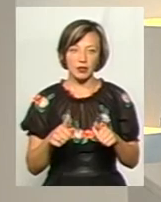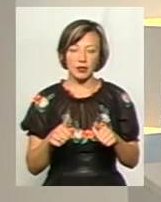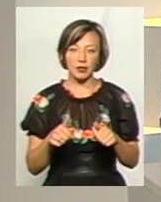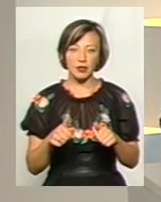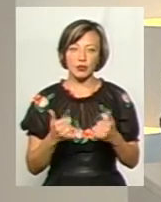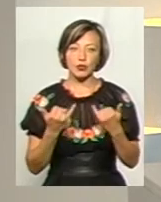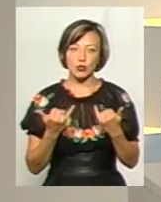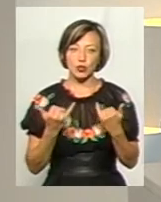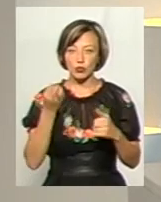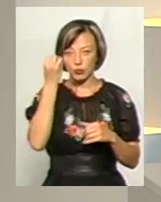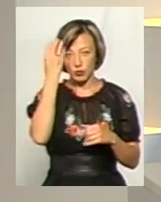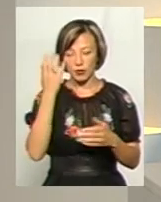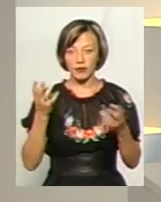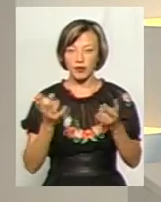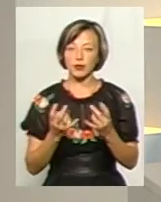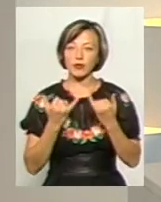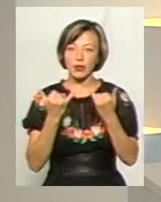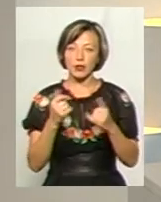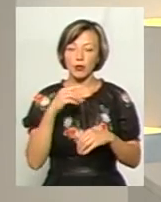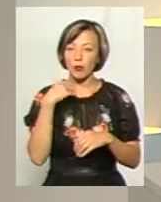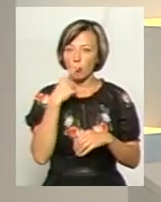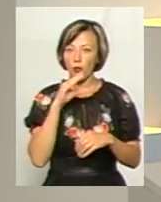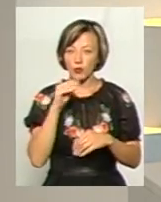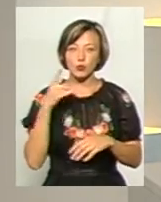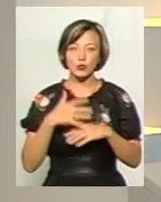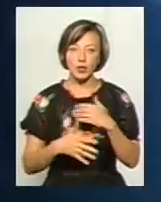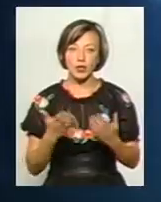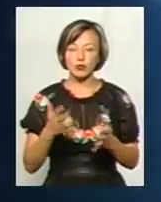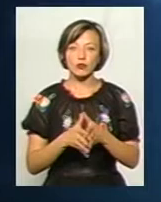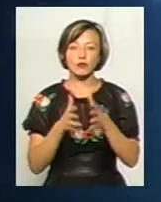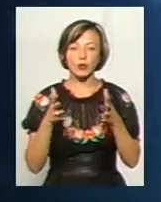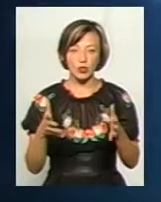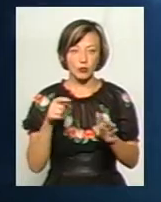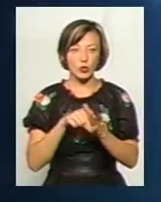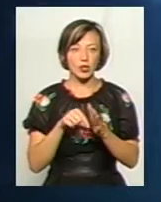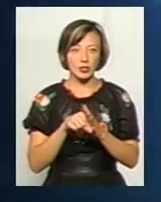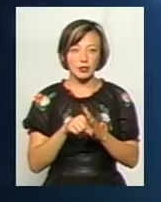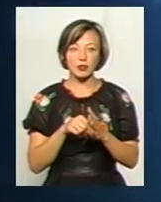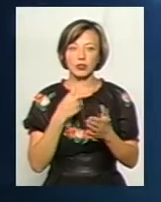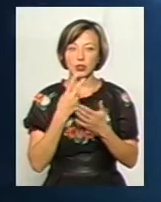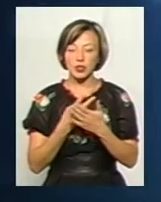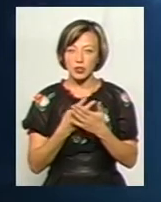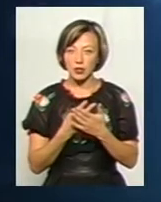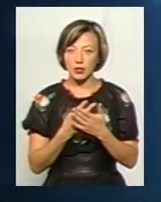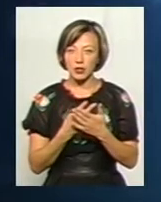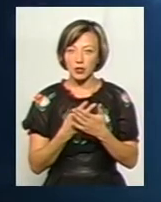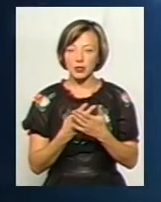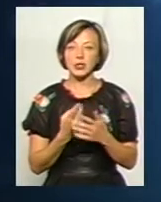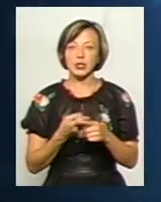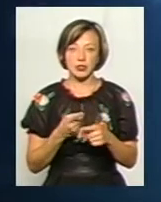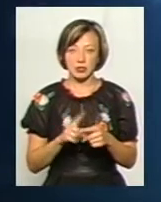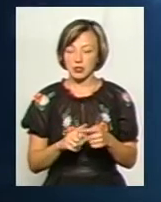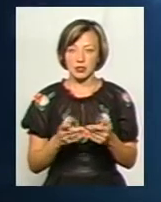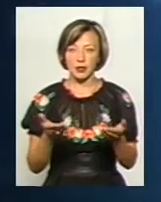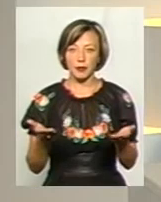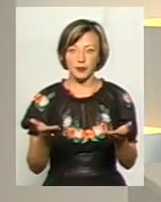і сучасної культури варто віддати мові? Зрозуміло, що якщо в широкому контексті дивитися, то це, ну,